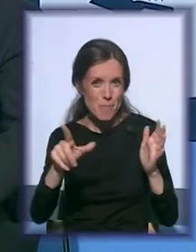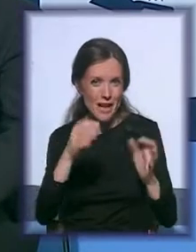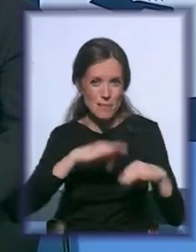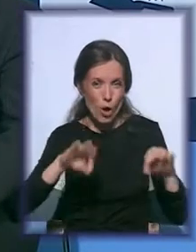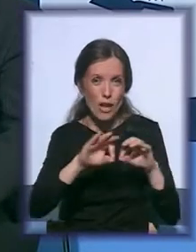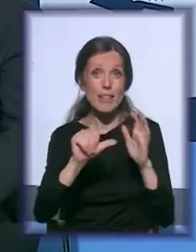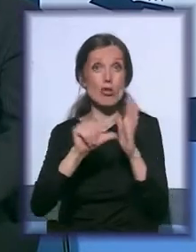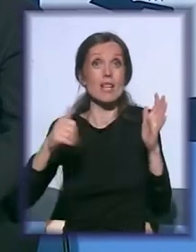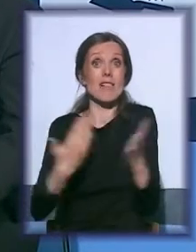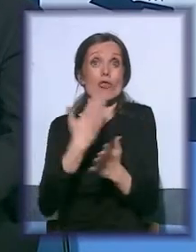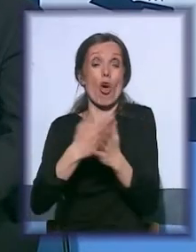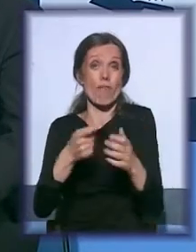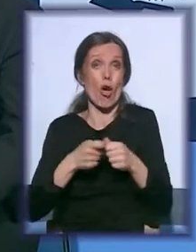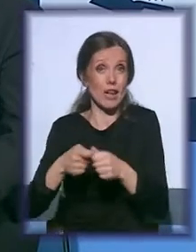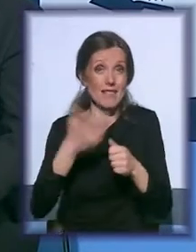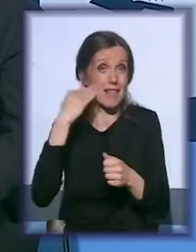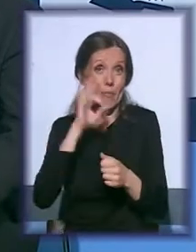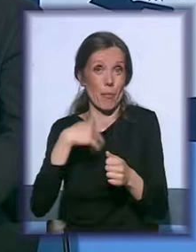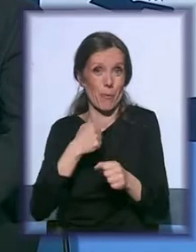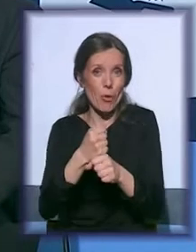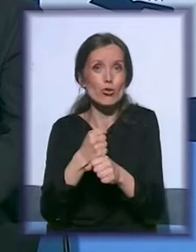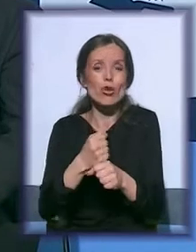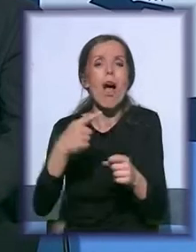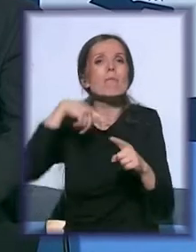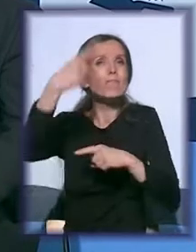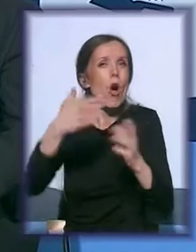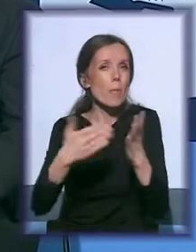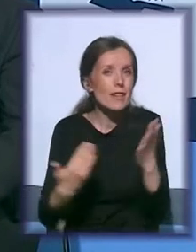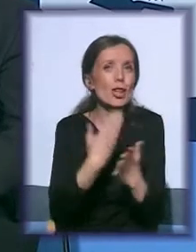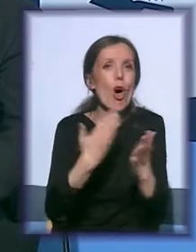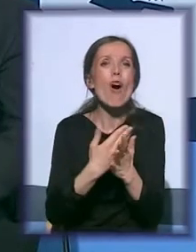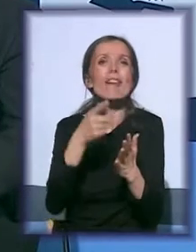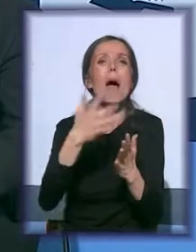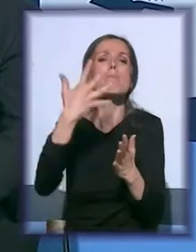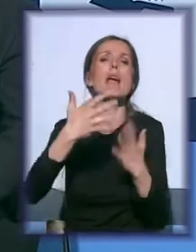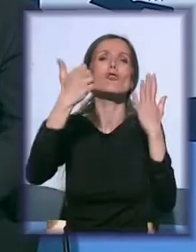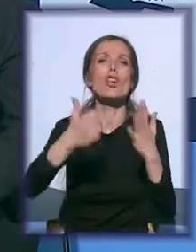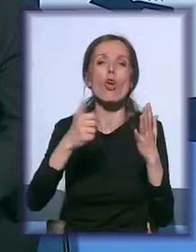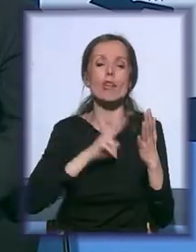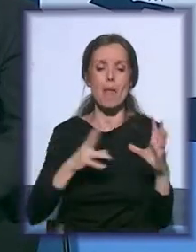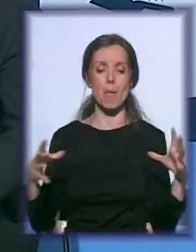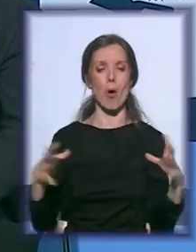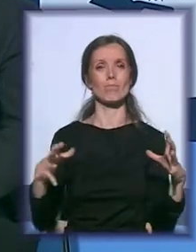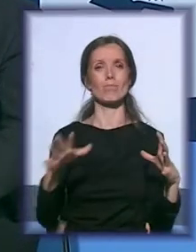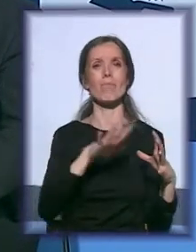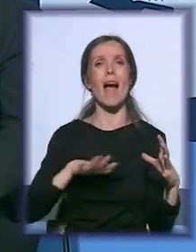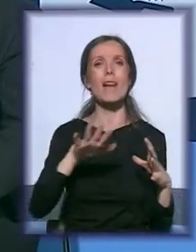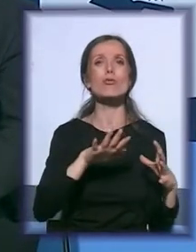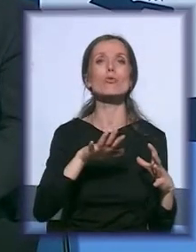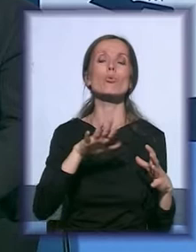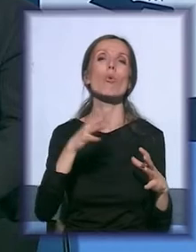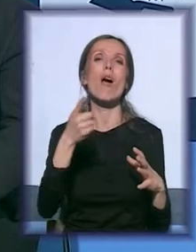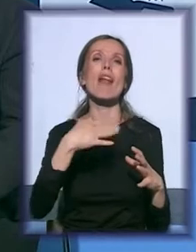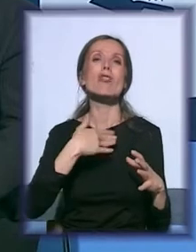godine opet nove. I tako ćemo kroz 5-6 godine imati jednu bazu naših partnera direktnih na konkursu, a gledat ćemo da nagradimo